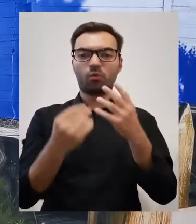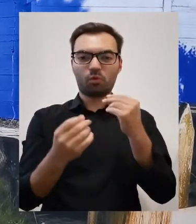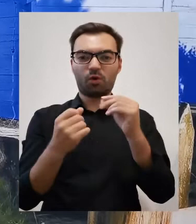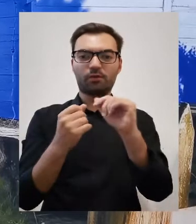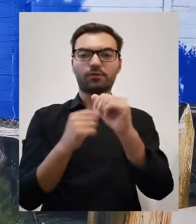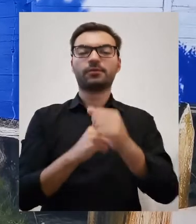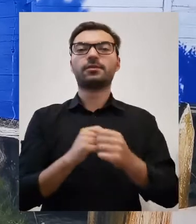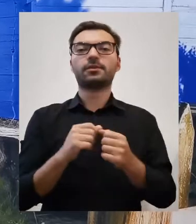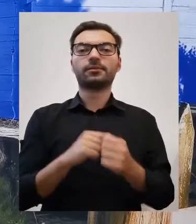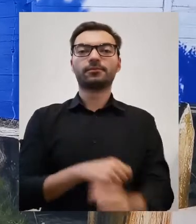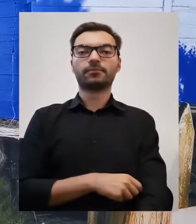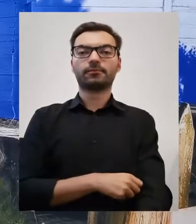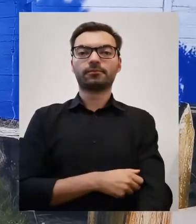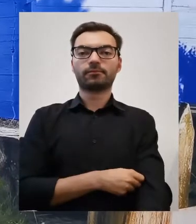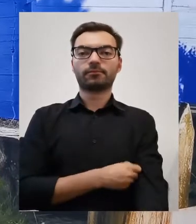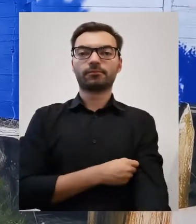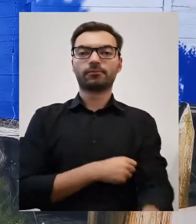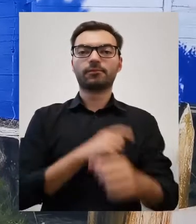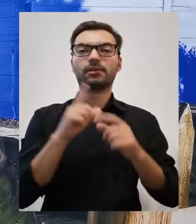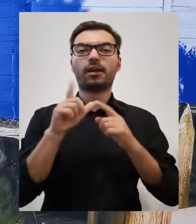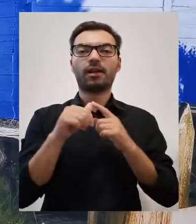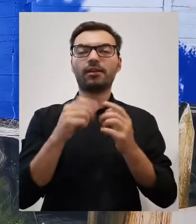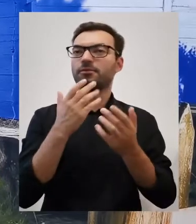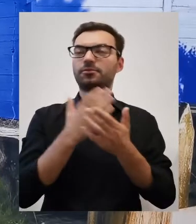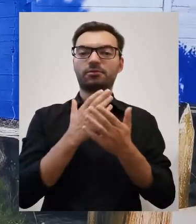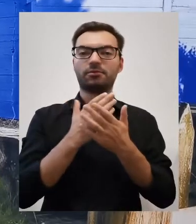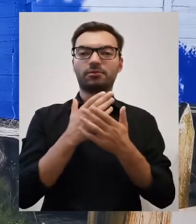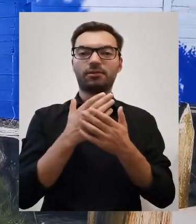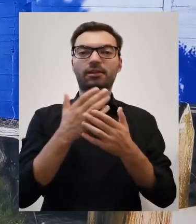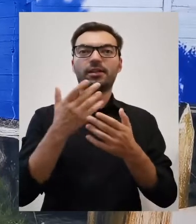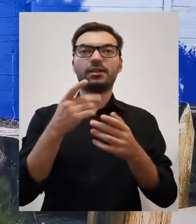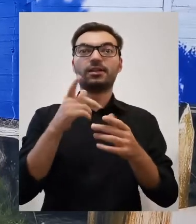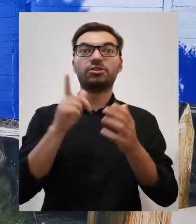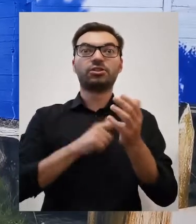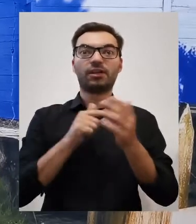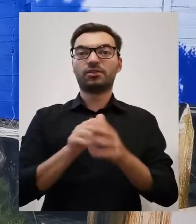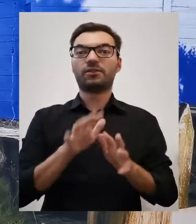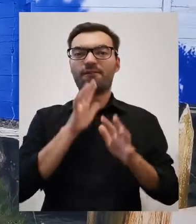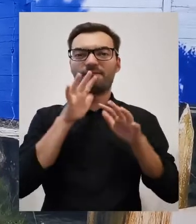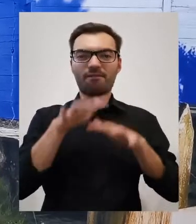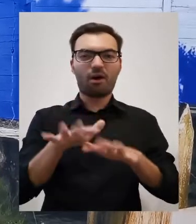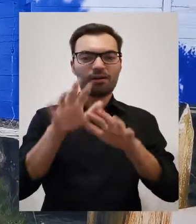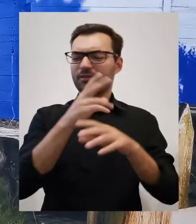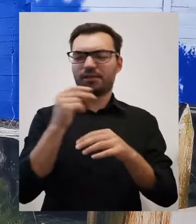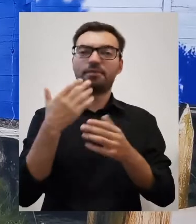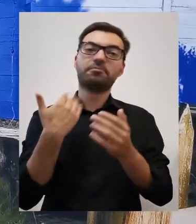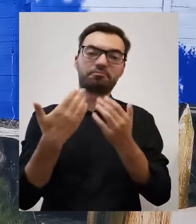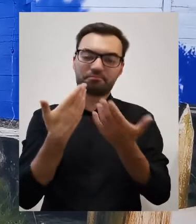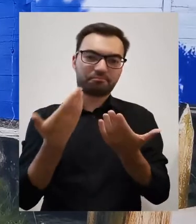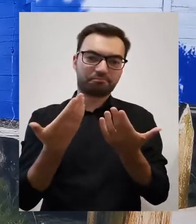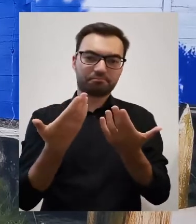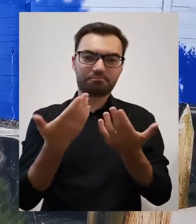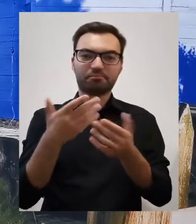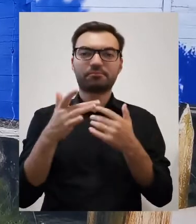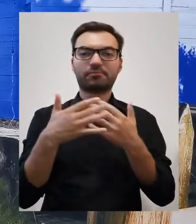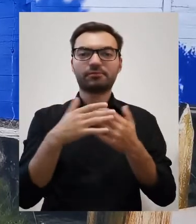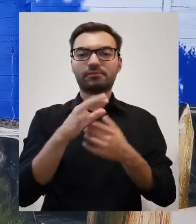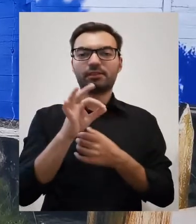błotniste, ale generalnie już nie są tak często zalewane, choćby dlatego, że